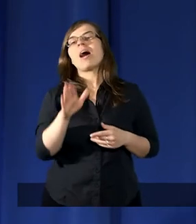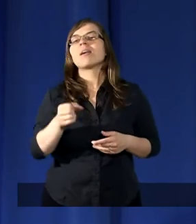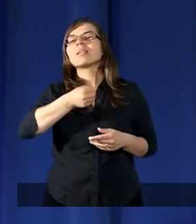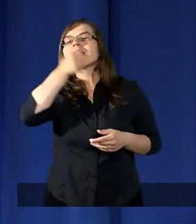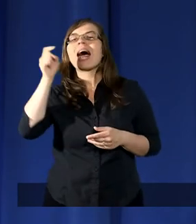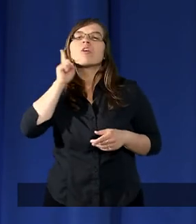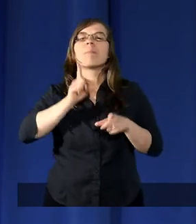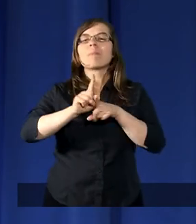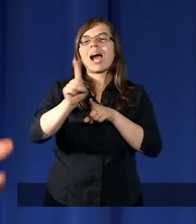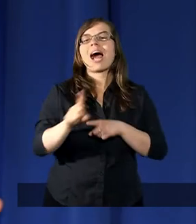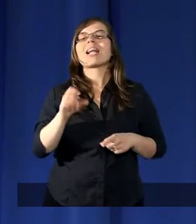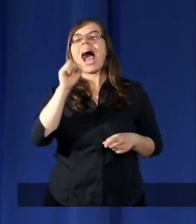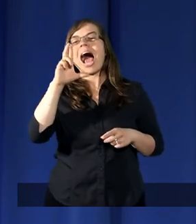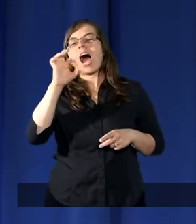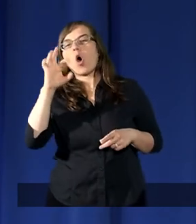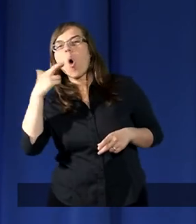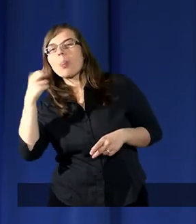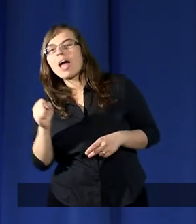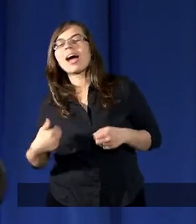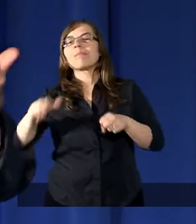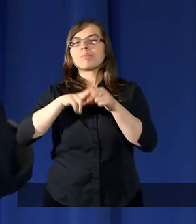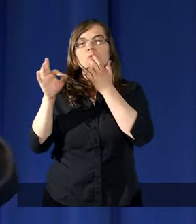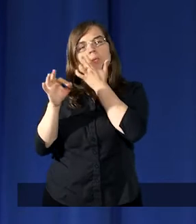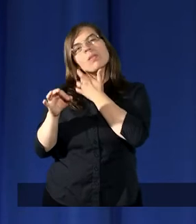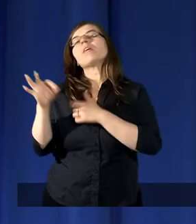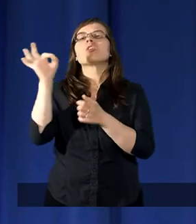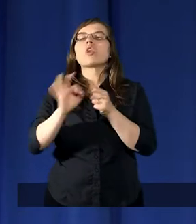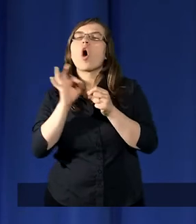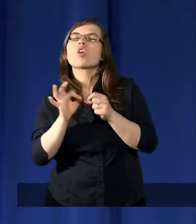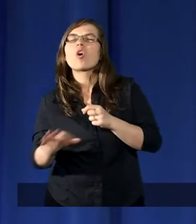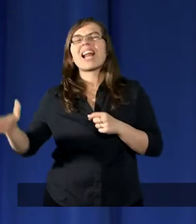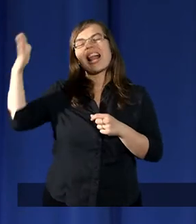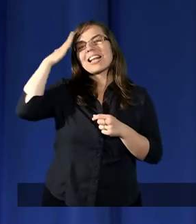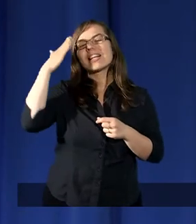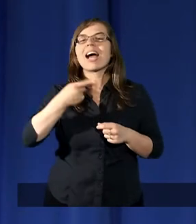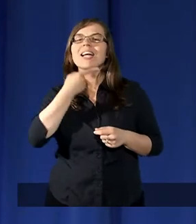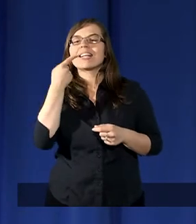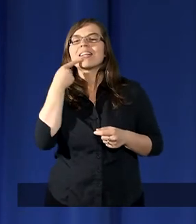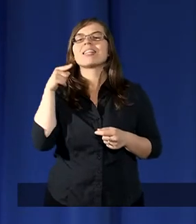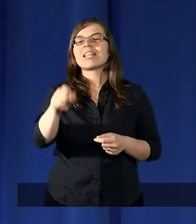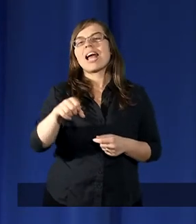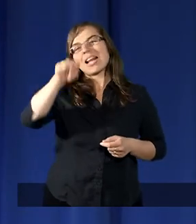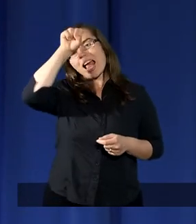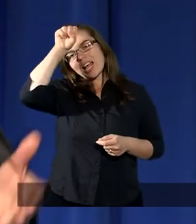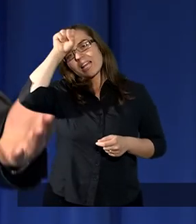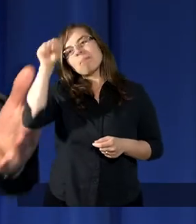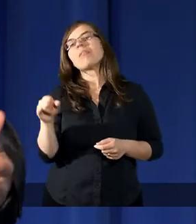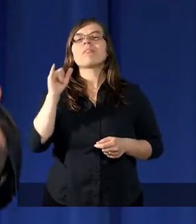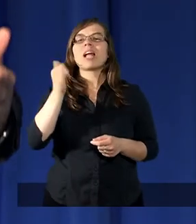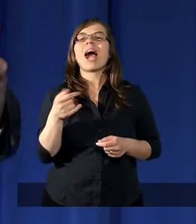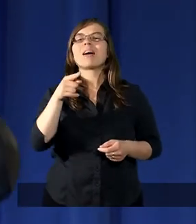starszego brata Arona, który doskonale jeszcze zna język ten egipski,